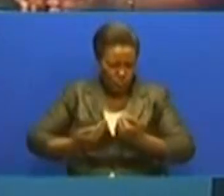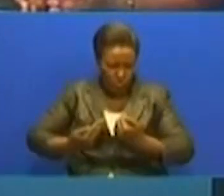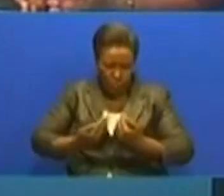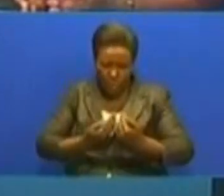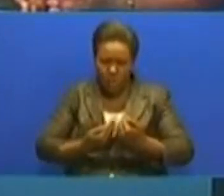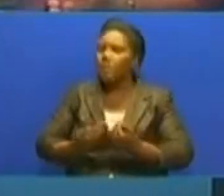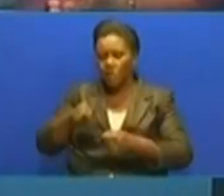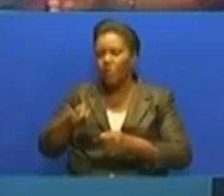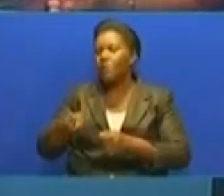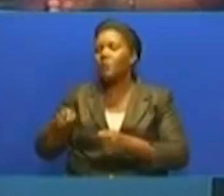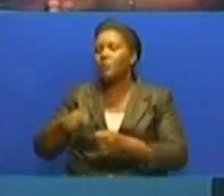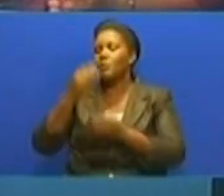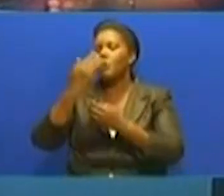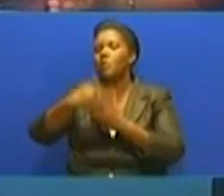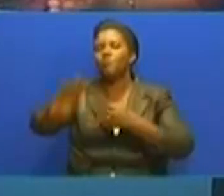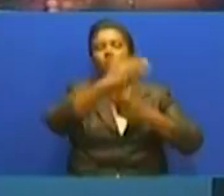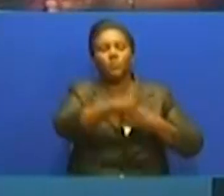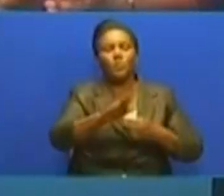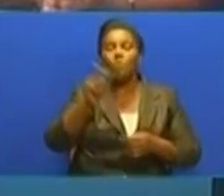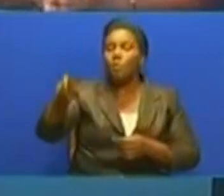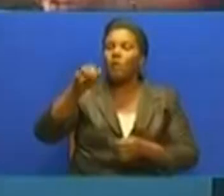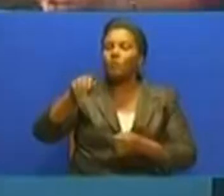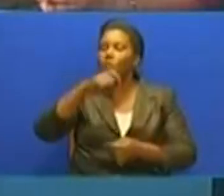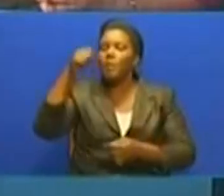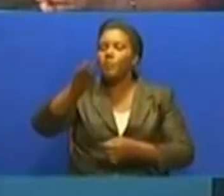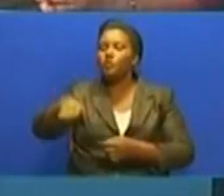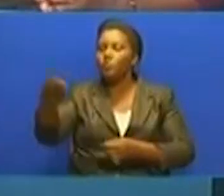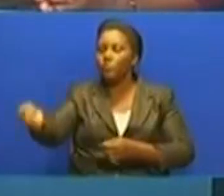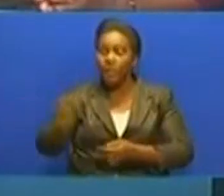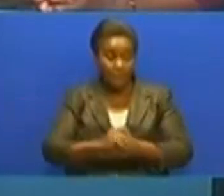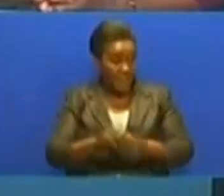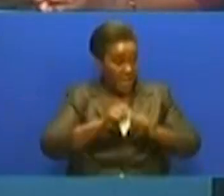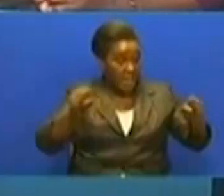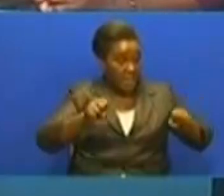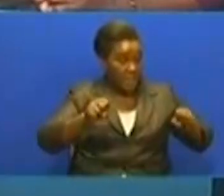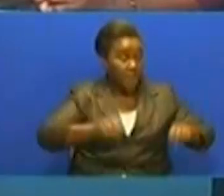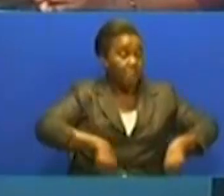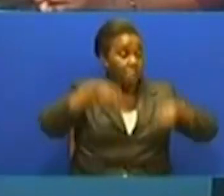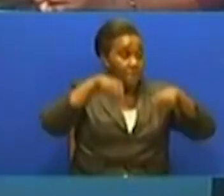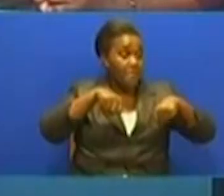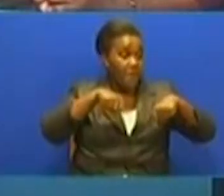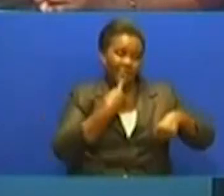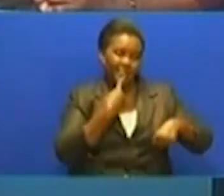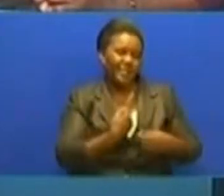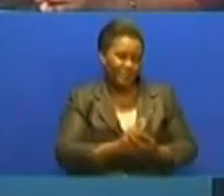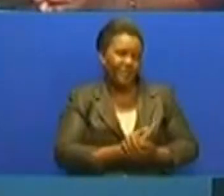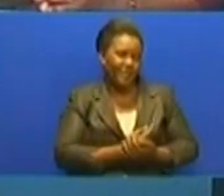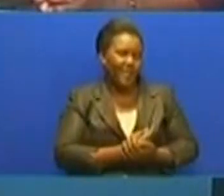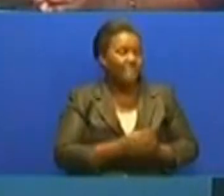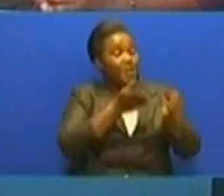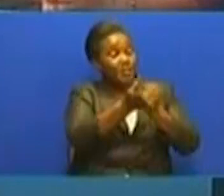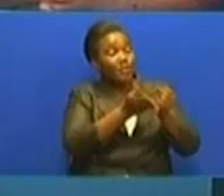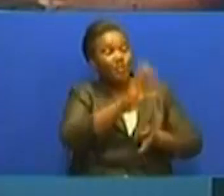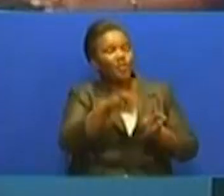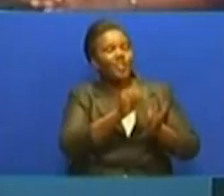ndi wanauziwa uza mishikaki. Lakini mamla kazi na zausika, zimesema pia kuna usalama